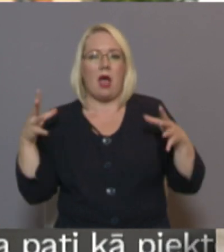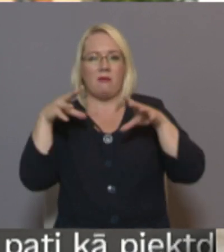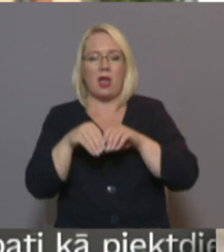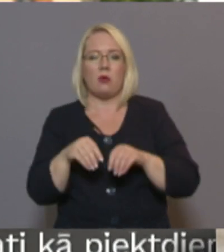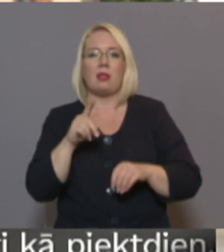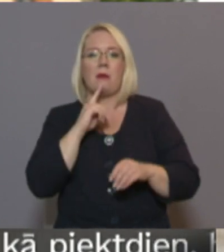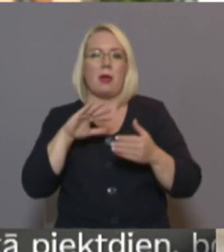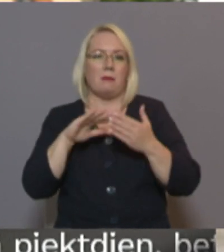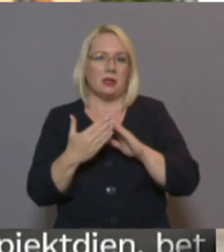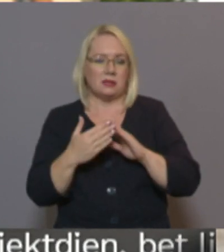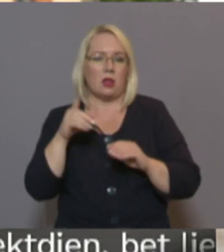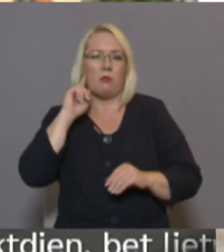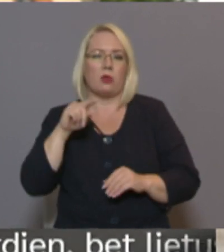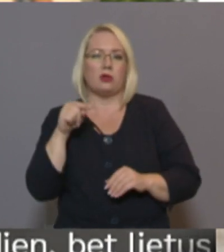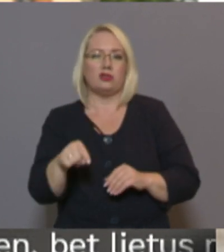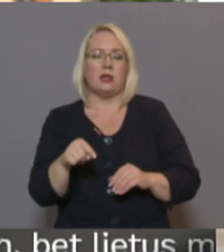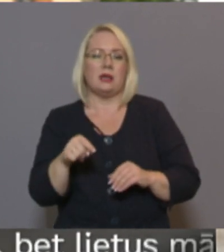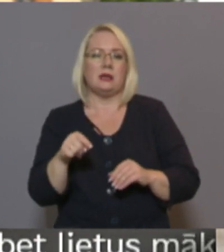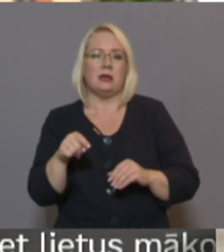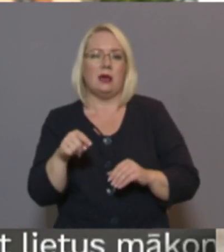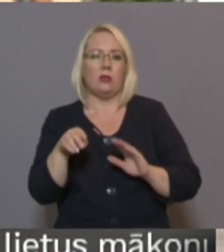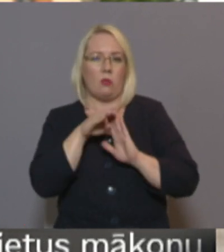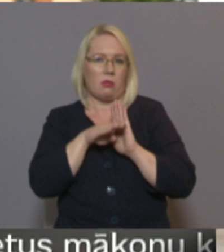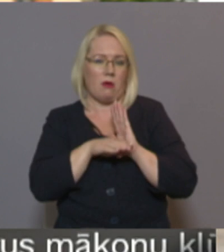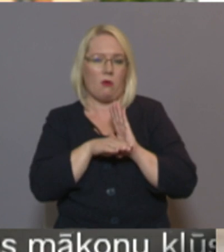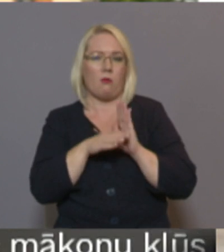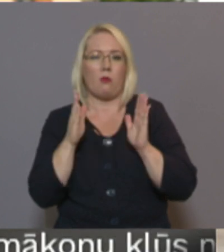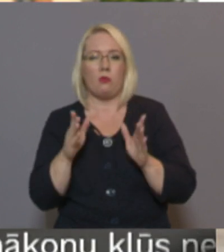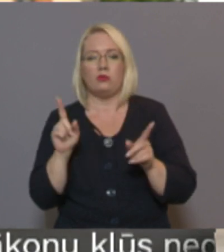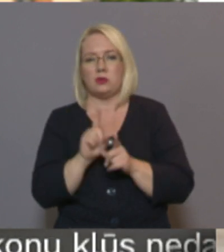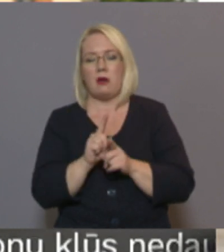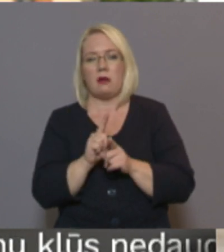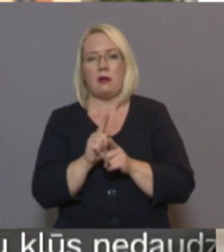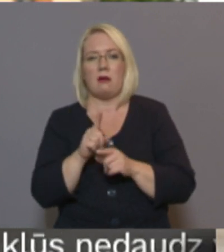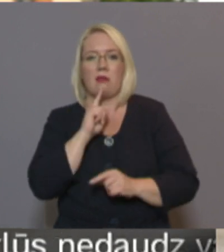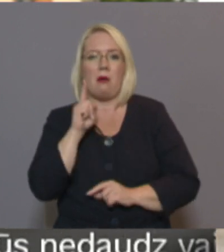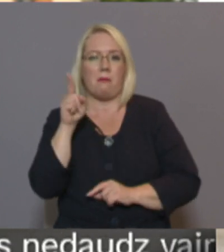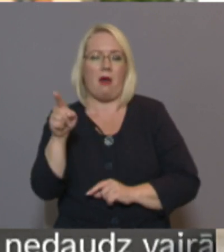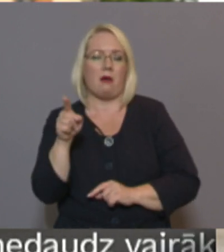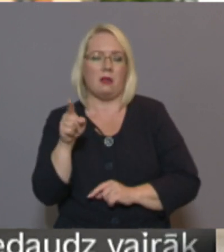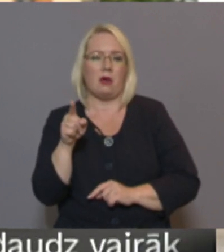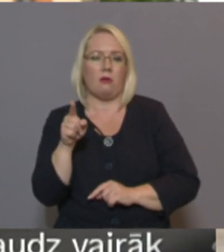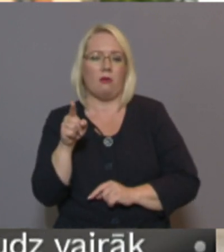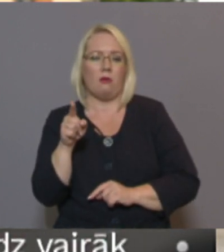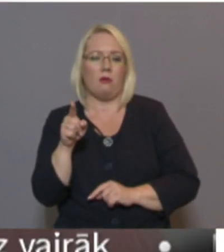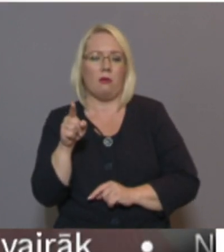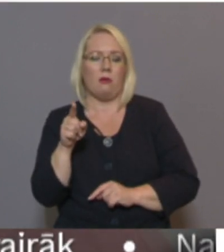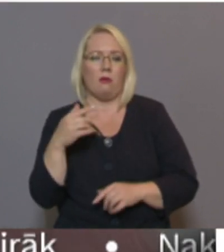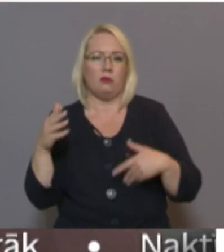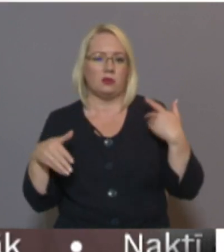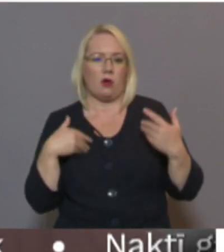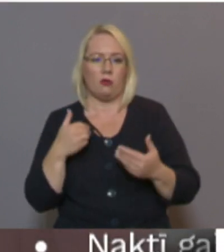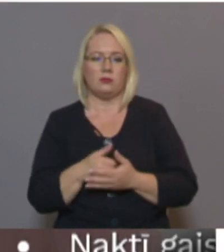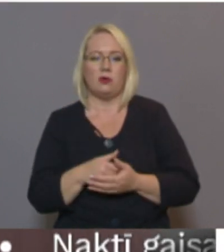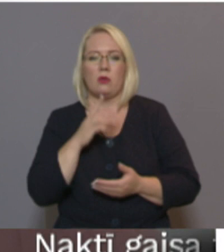Liepājas pilsētu, tad, protams, šīs saistības būs arī Liepājnieku rūpe. Ja